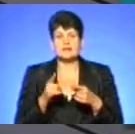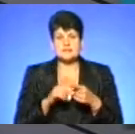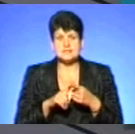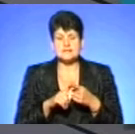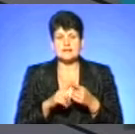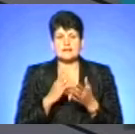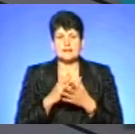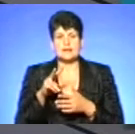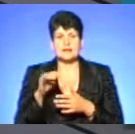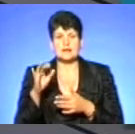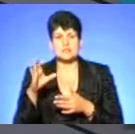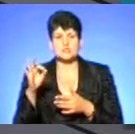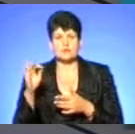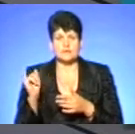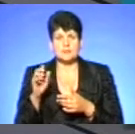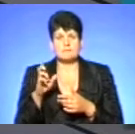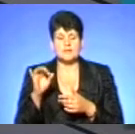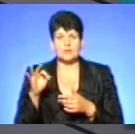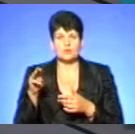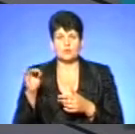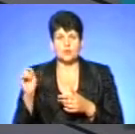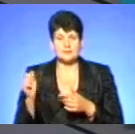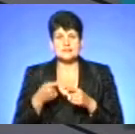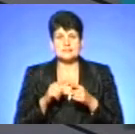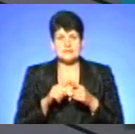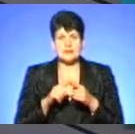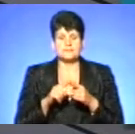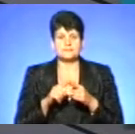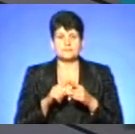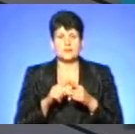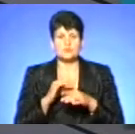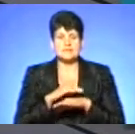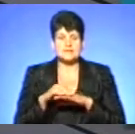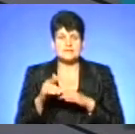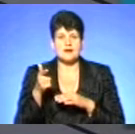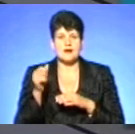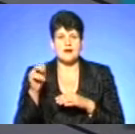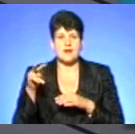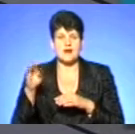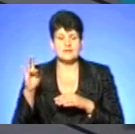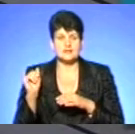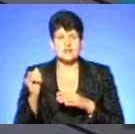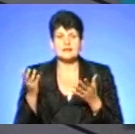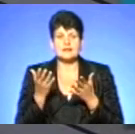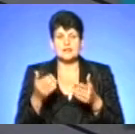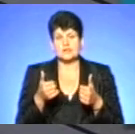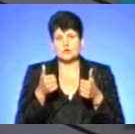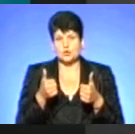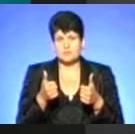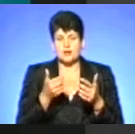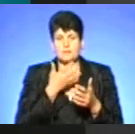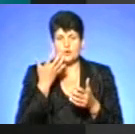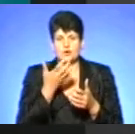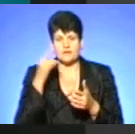добре прогріваються сонцем. Дуже повинно багато бути бурелому, багато